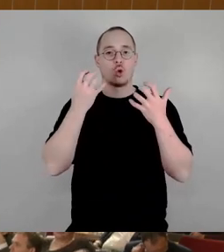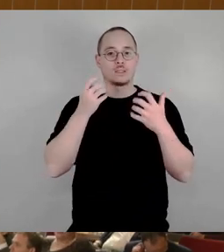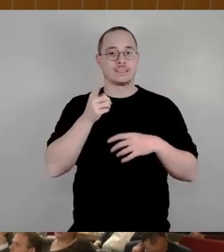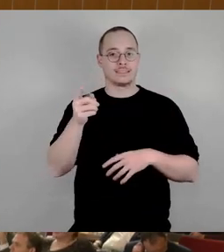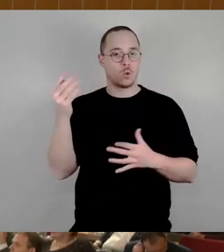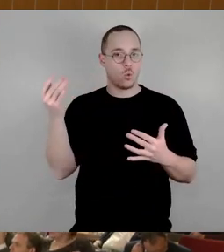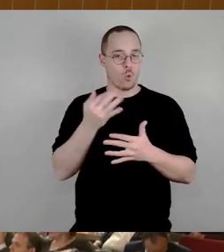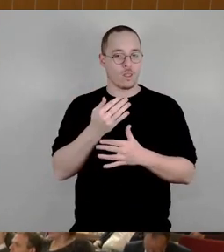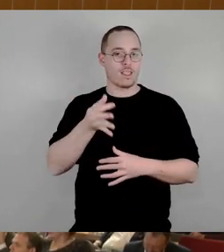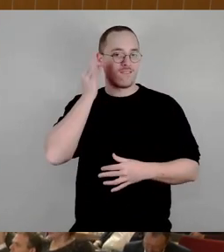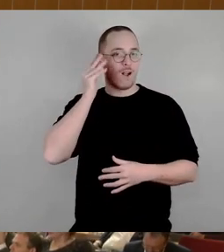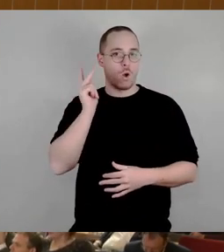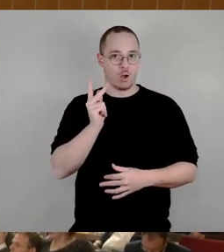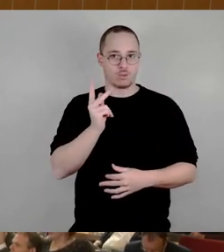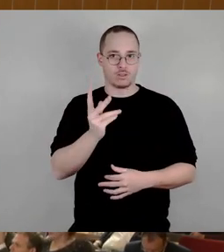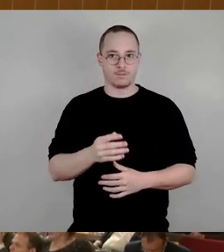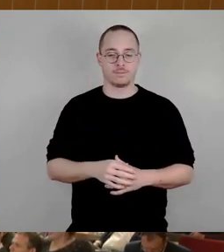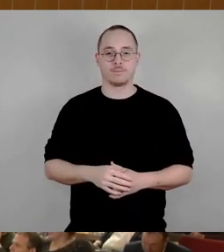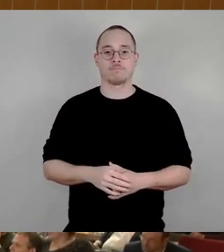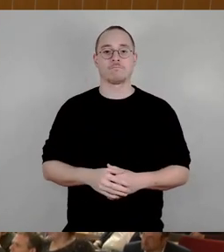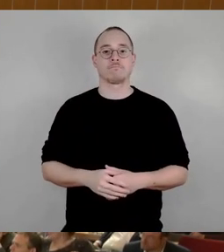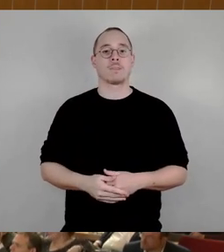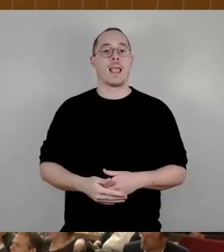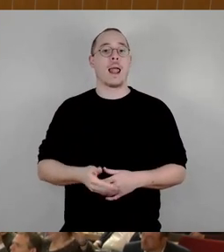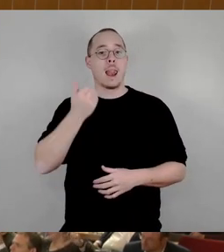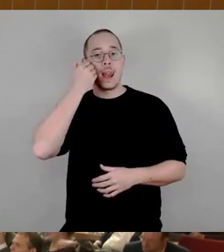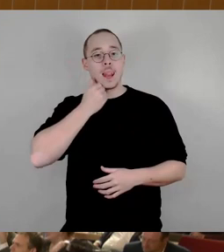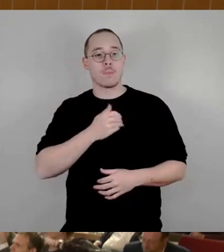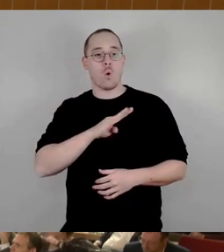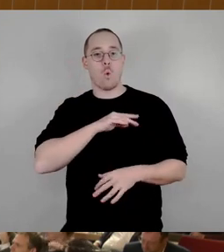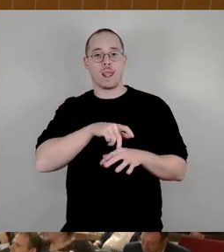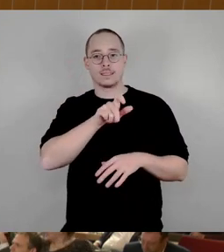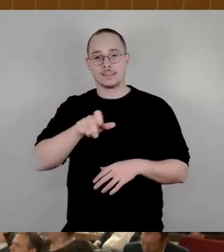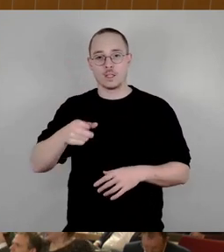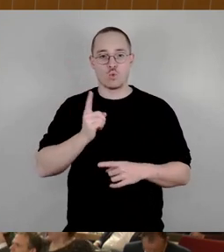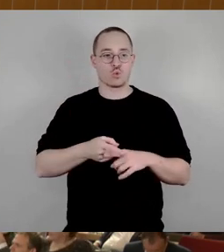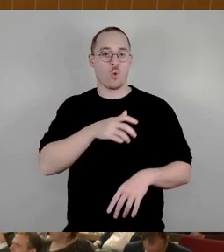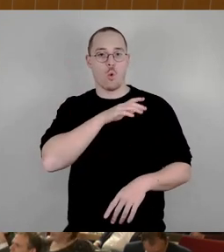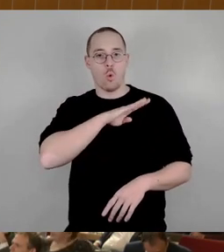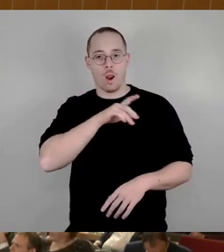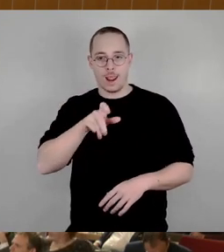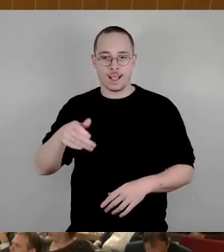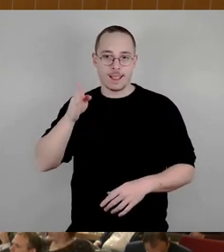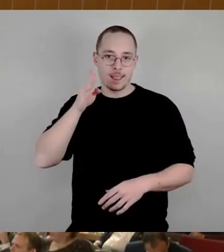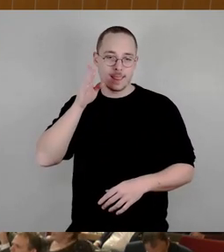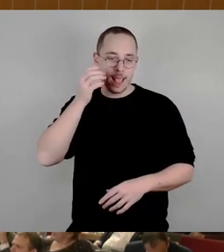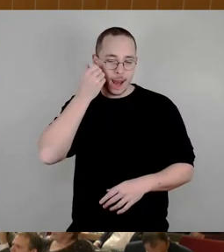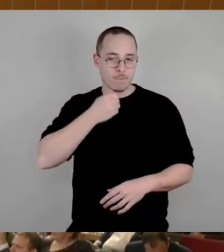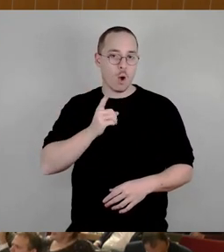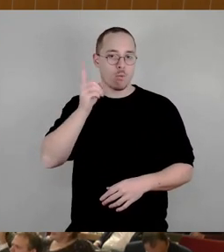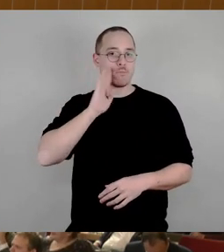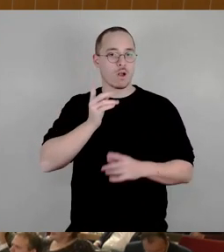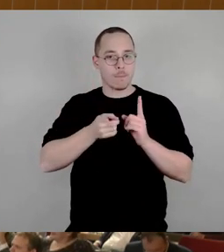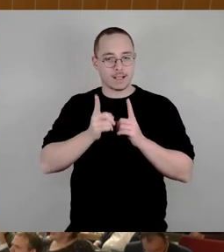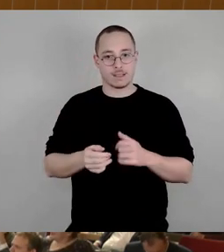Sehr geehrter Herr Oberbürgermeister, liebe Kolleginnen und Kollegen! Ja, ich bin auch eine Dresdner Bürgerin und was mich behindert, das ist die große Präsenz